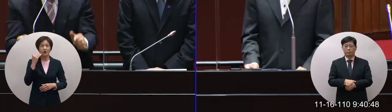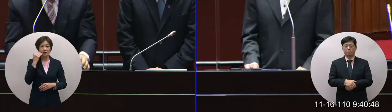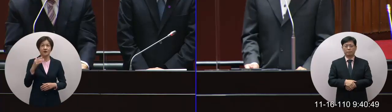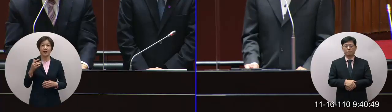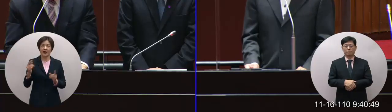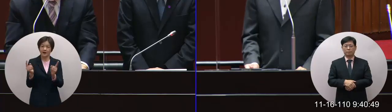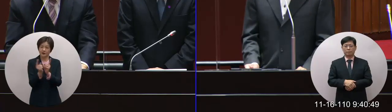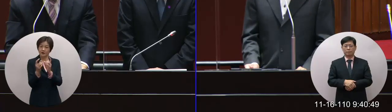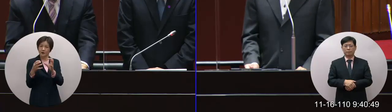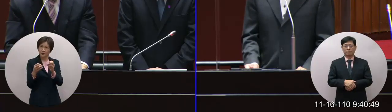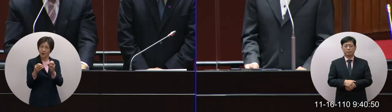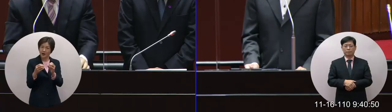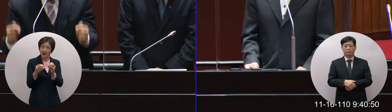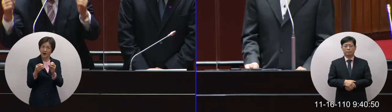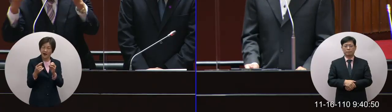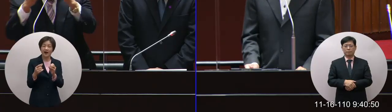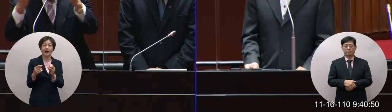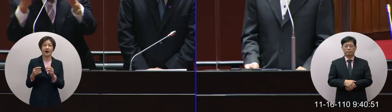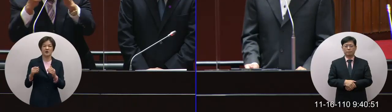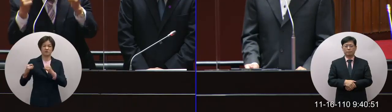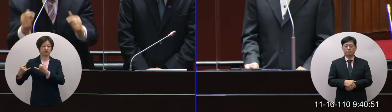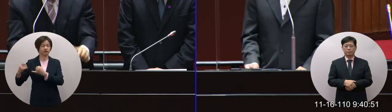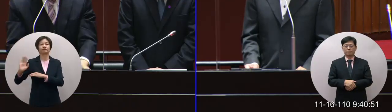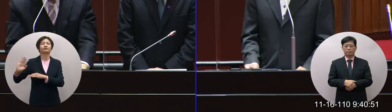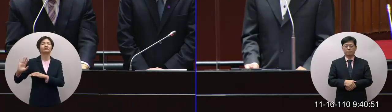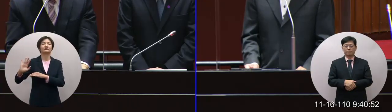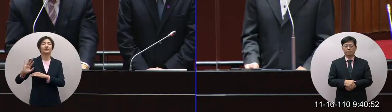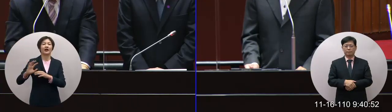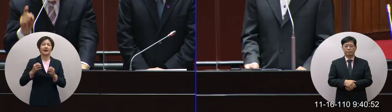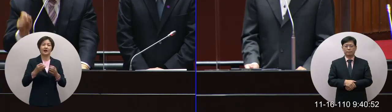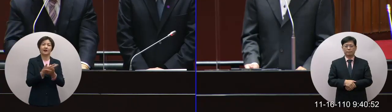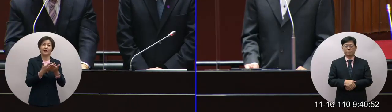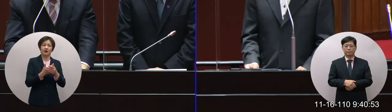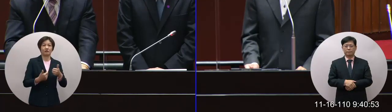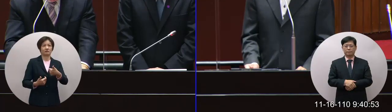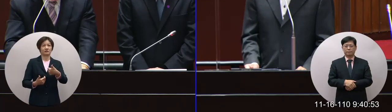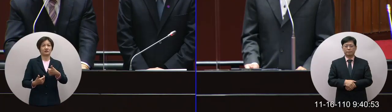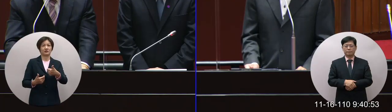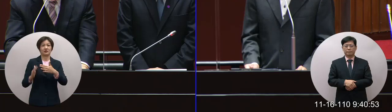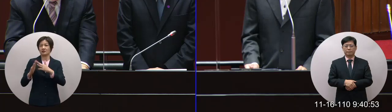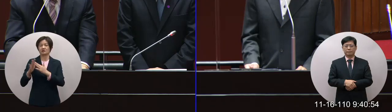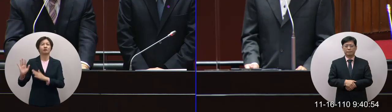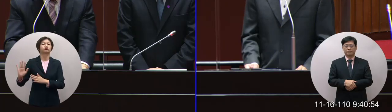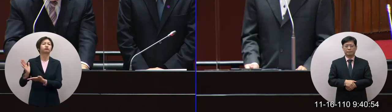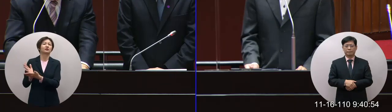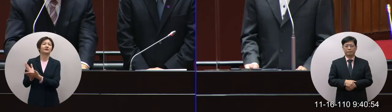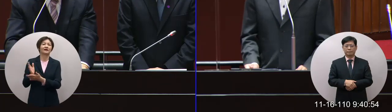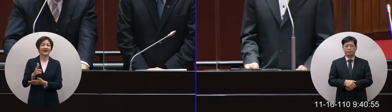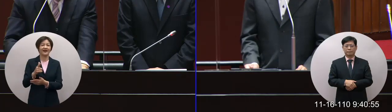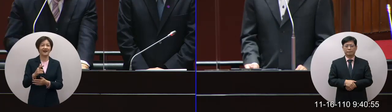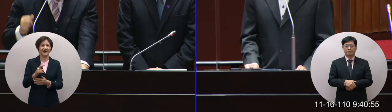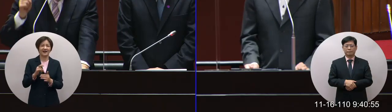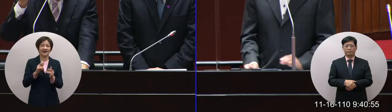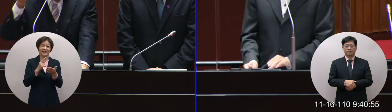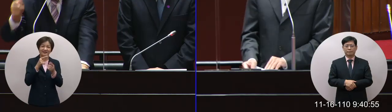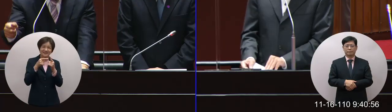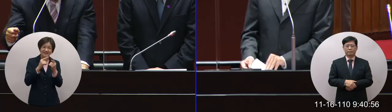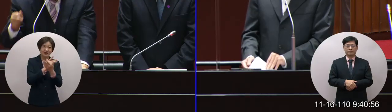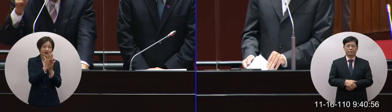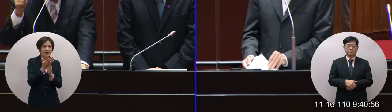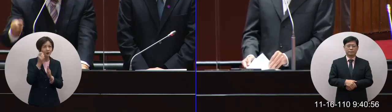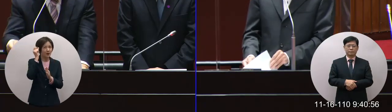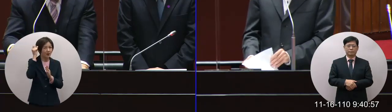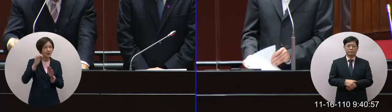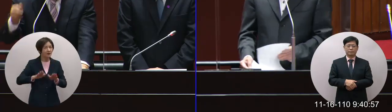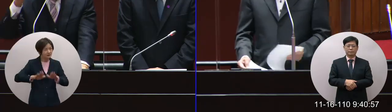代替力鬥爭對話代替戰爭是人類最聰明的如果什麼